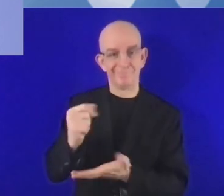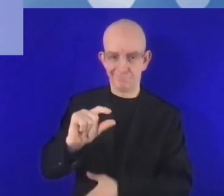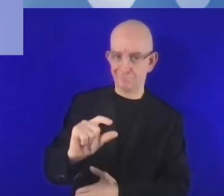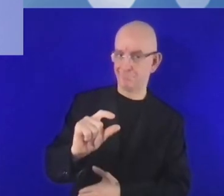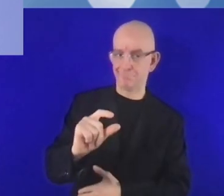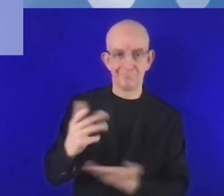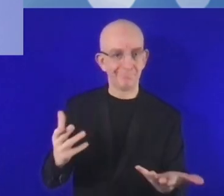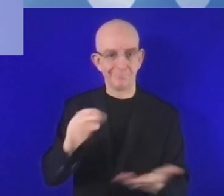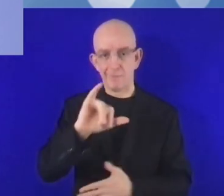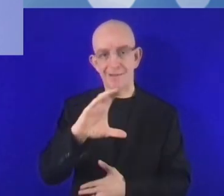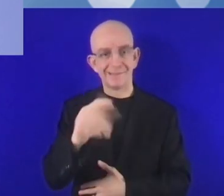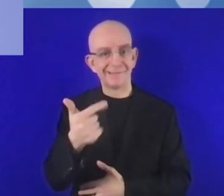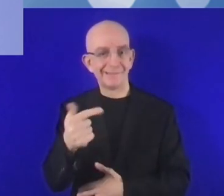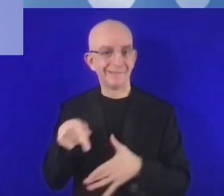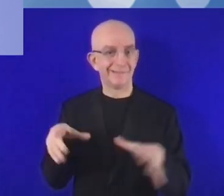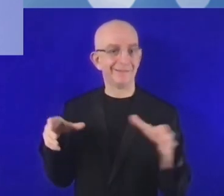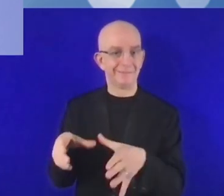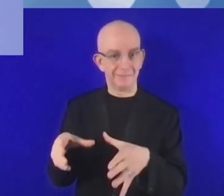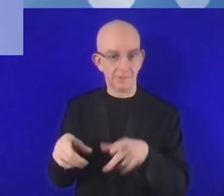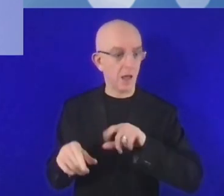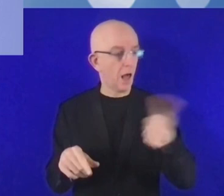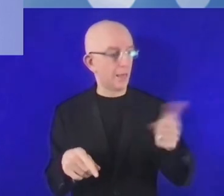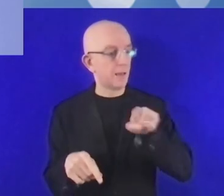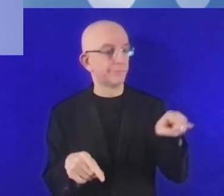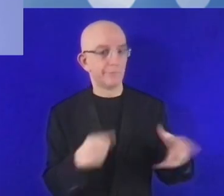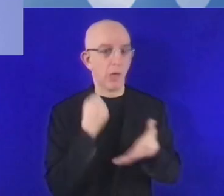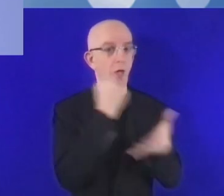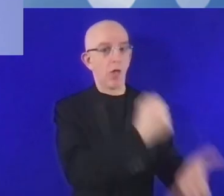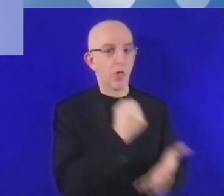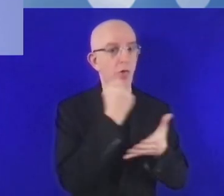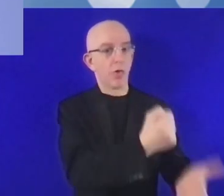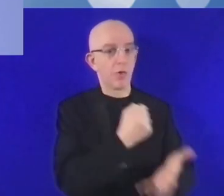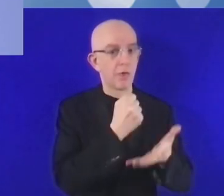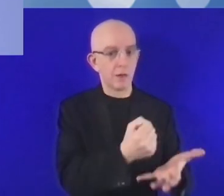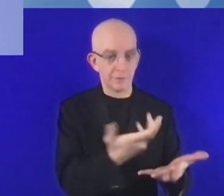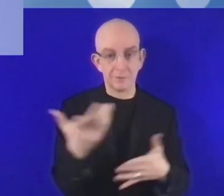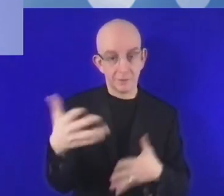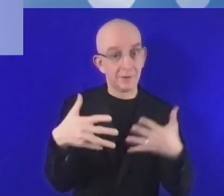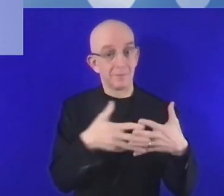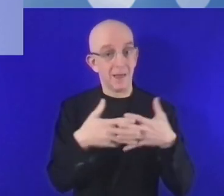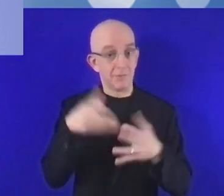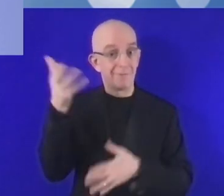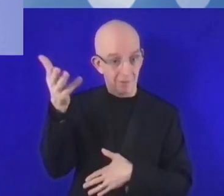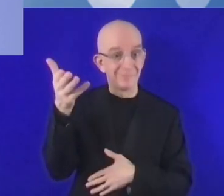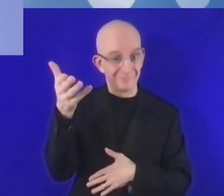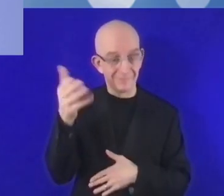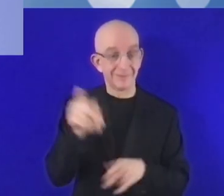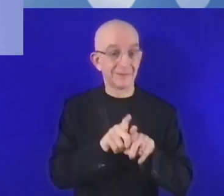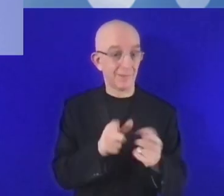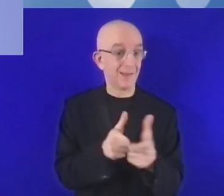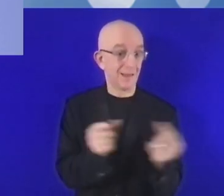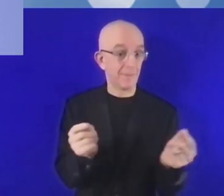وفي الوقت نفسه التحول الرقمي يحتاج إلى استثمارات